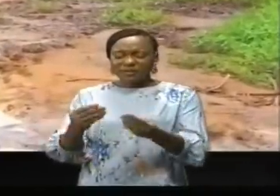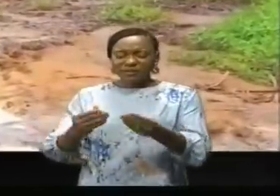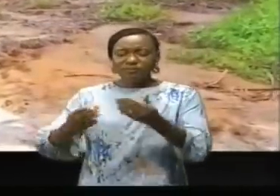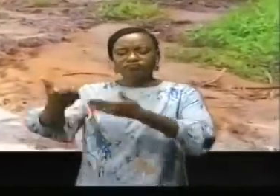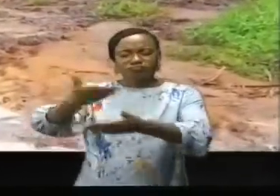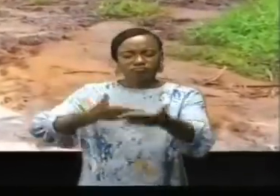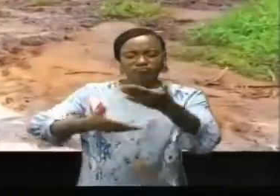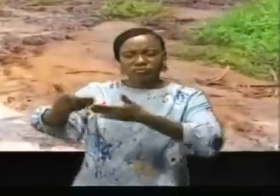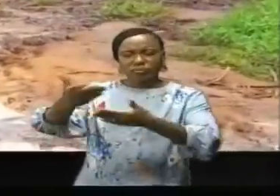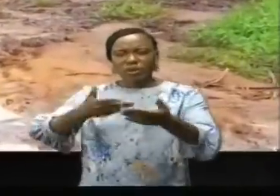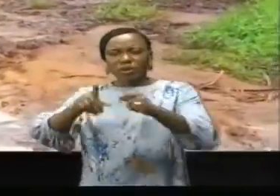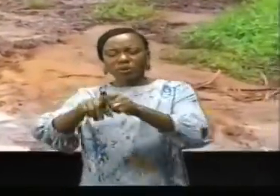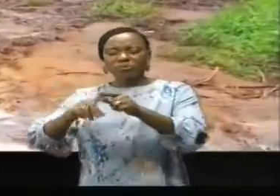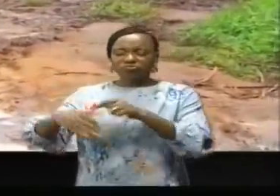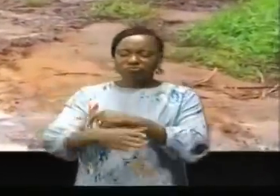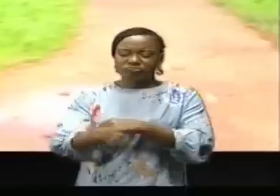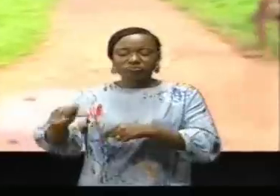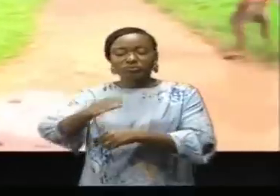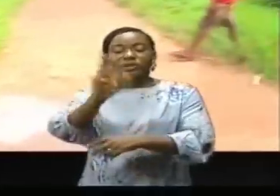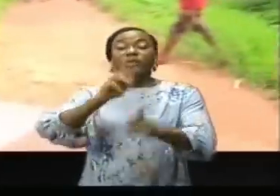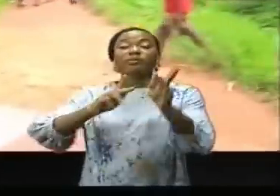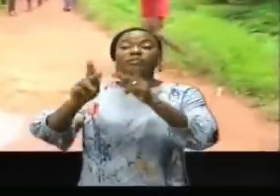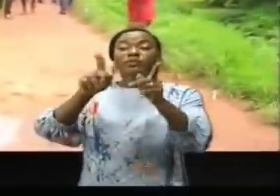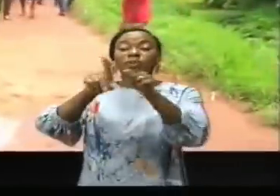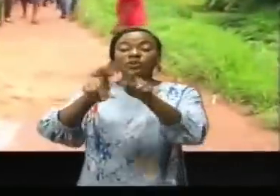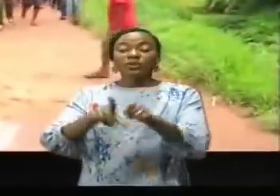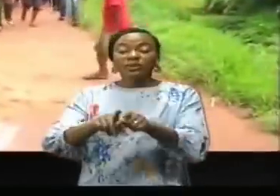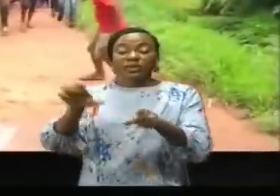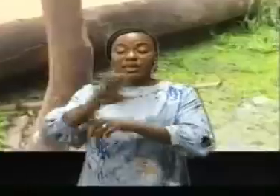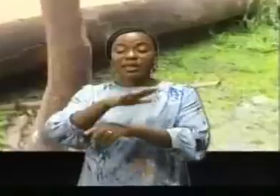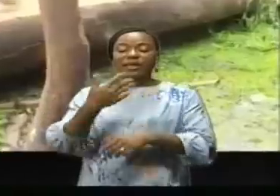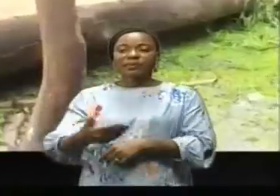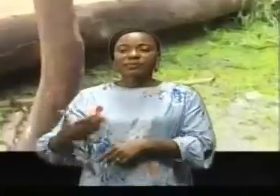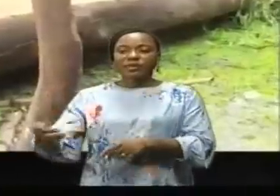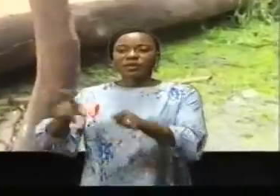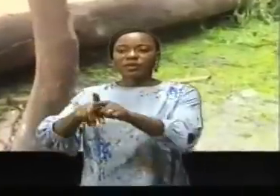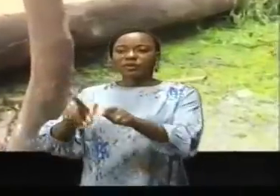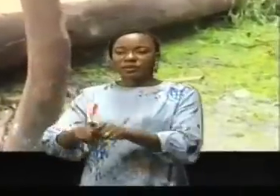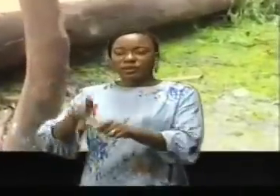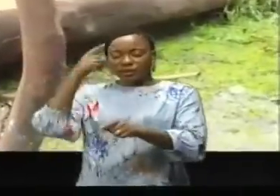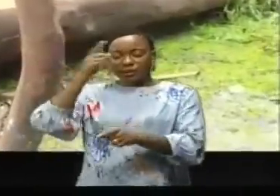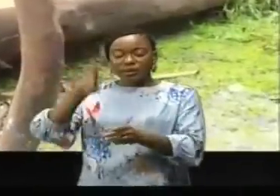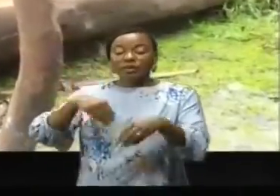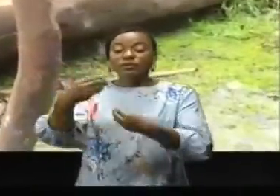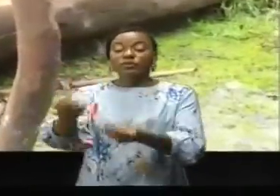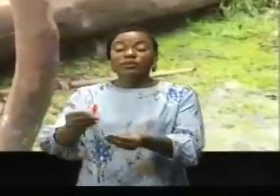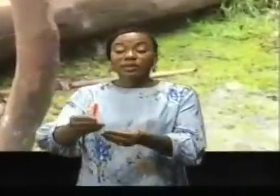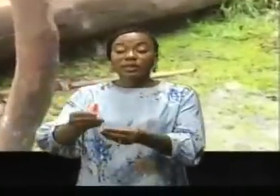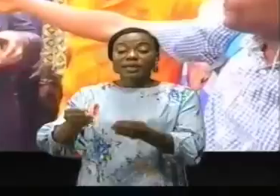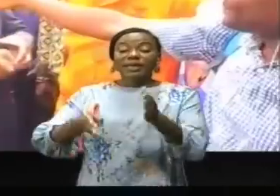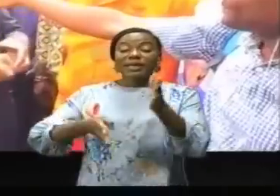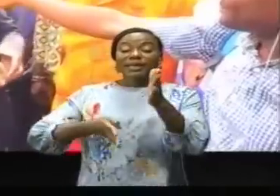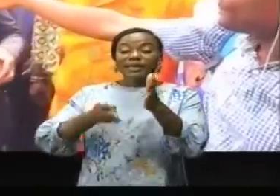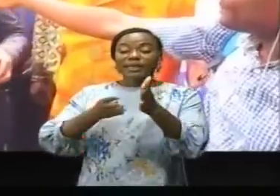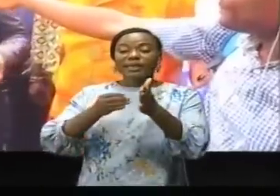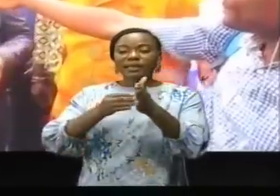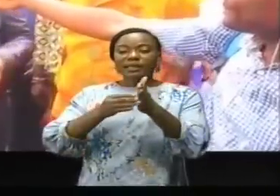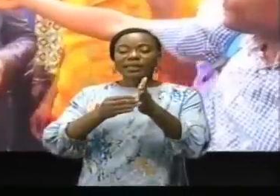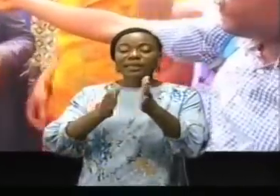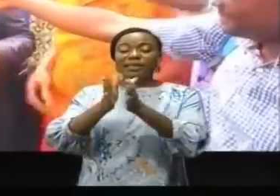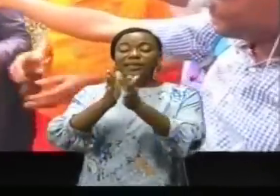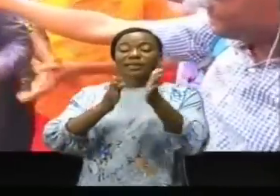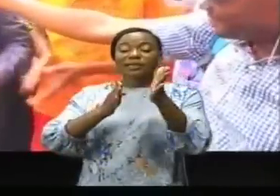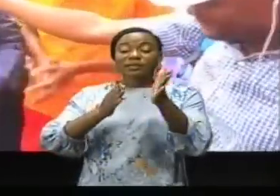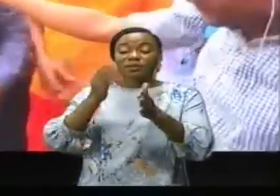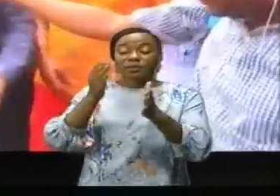circulation de la population de Boende et de leurs biens, il a financé à hauteur de 14 000 dollars la réhabilitation de la principale